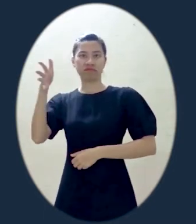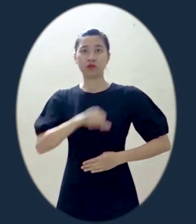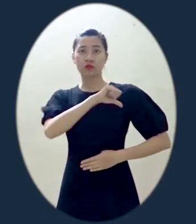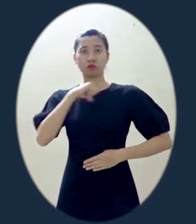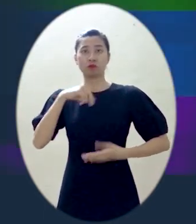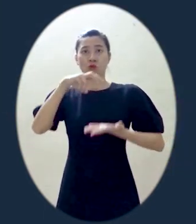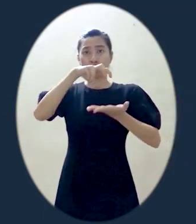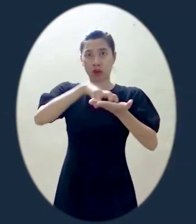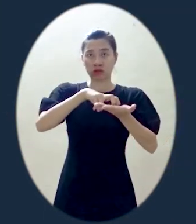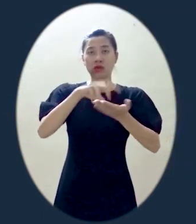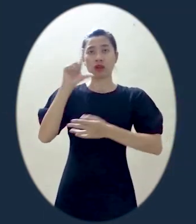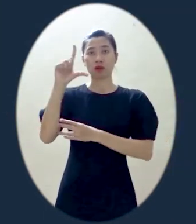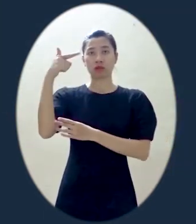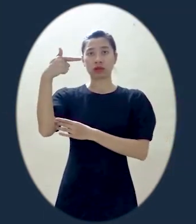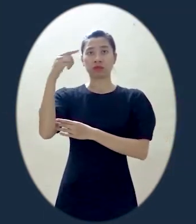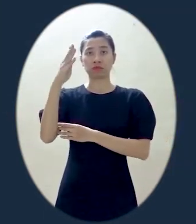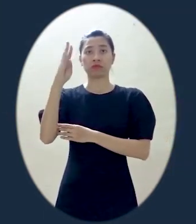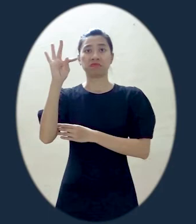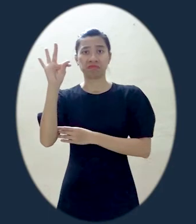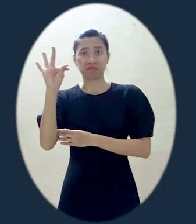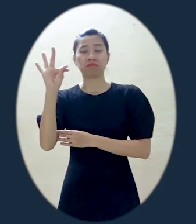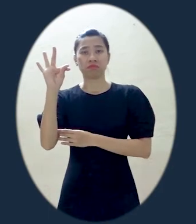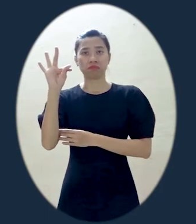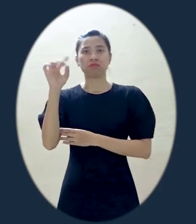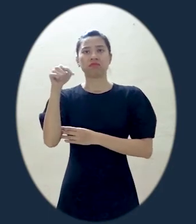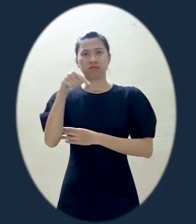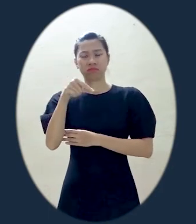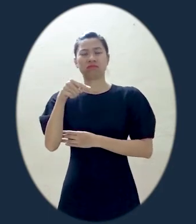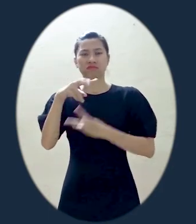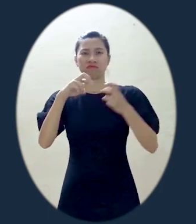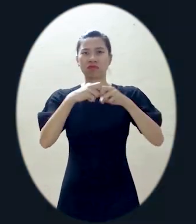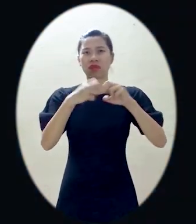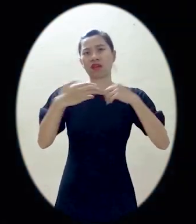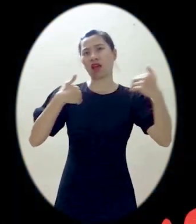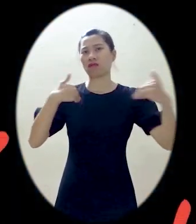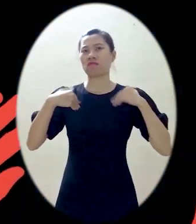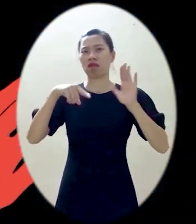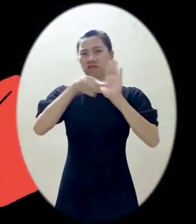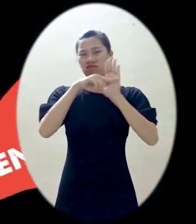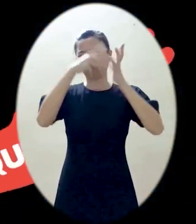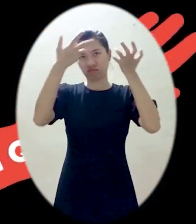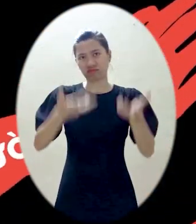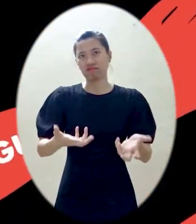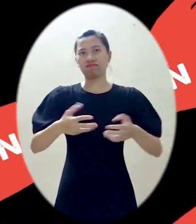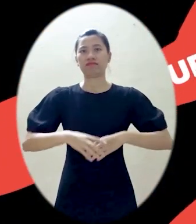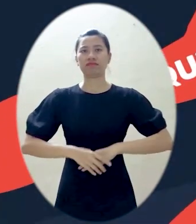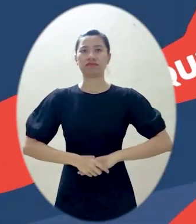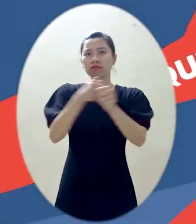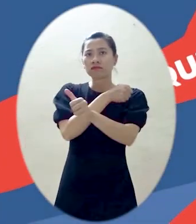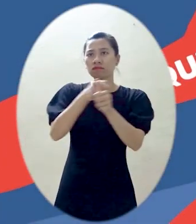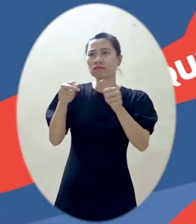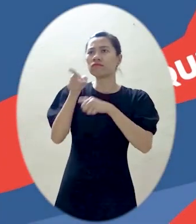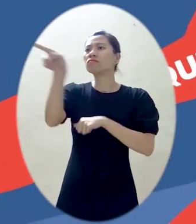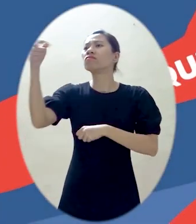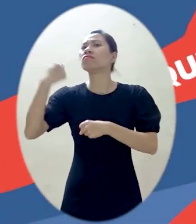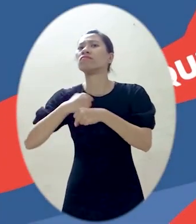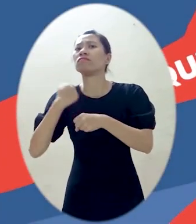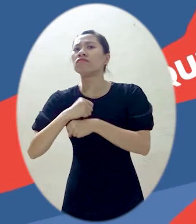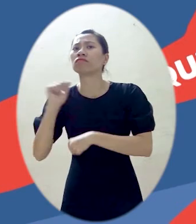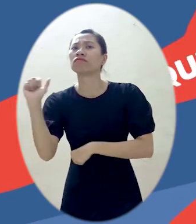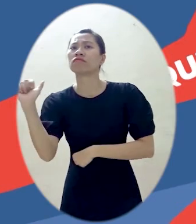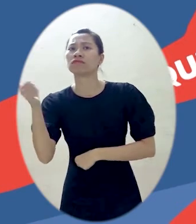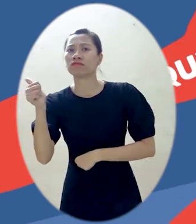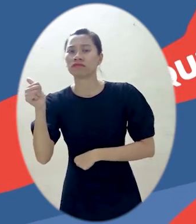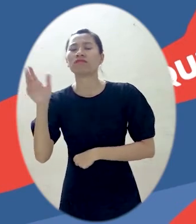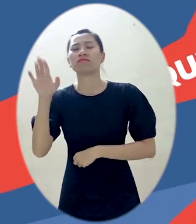song tính, chuyển giới cũng là những nhóm dễ bị bạo lực giới Thủ phạm gây ra bạo lực giới có thể là bất kỳ ai, ngay